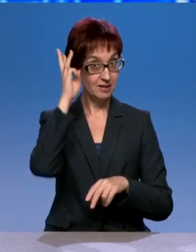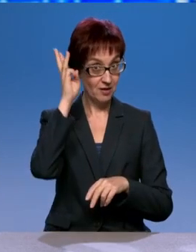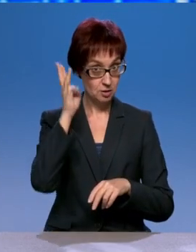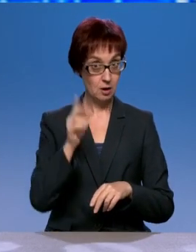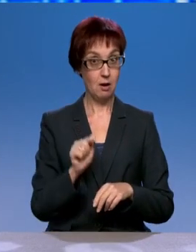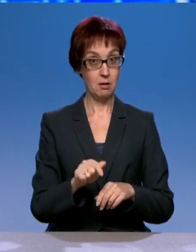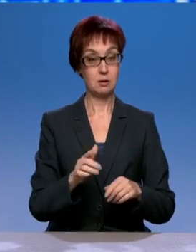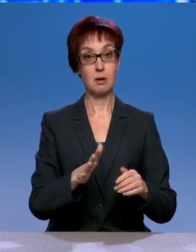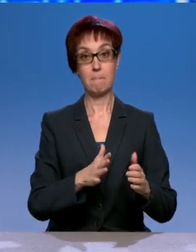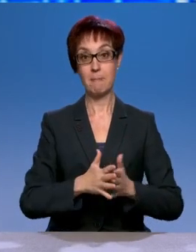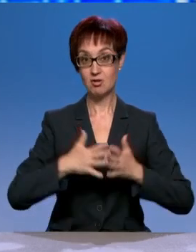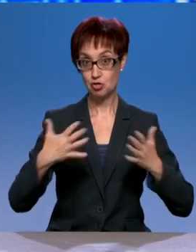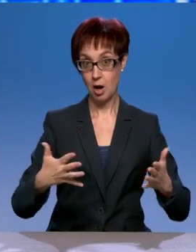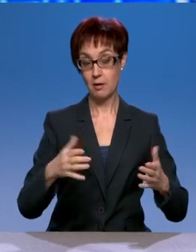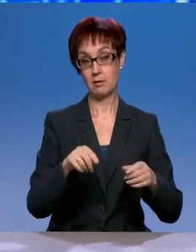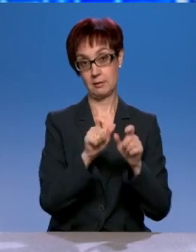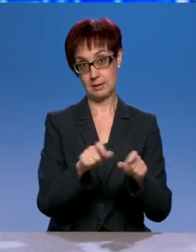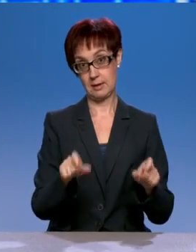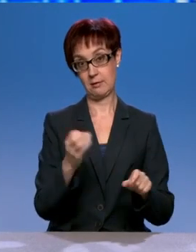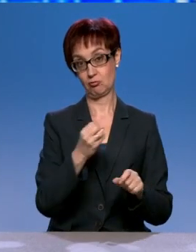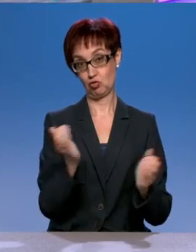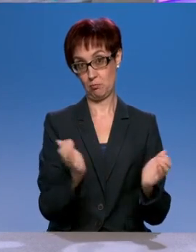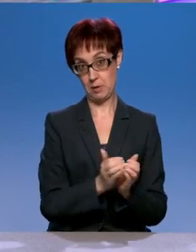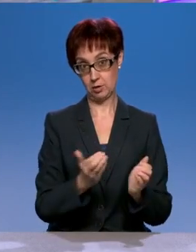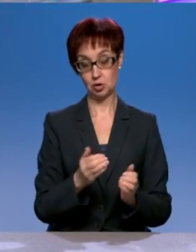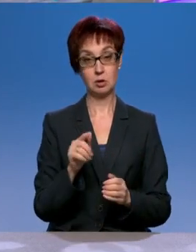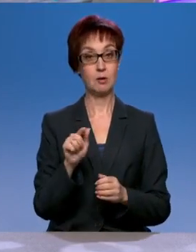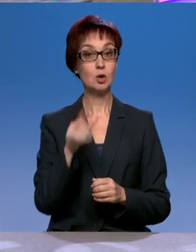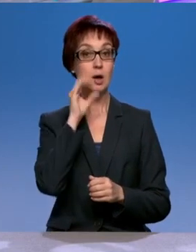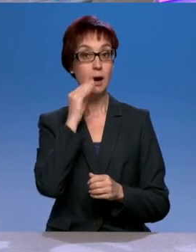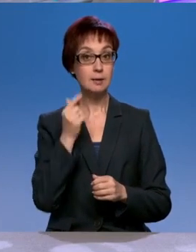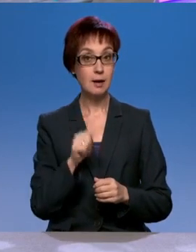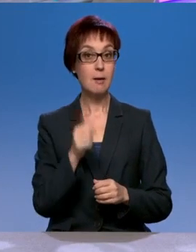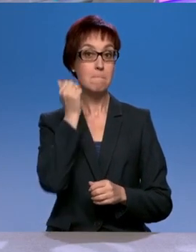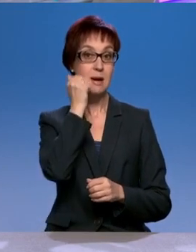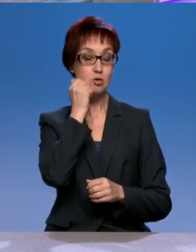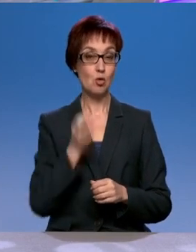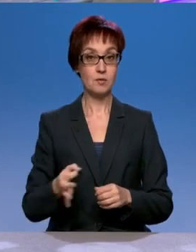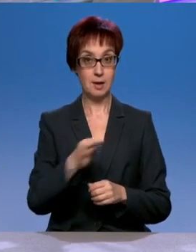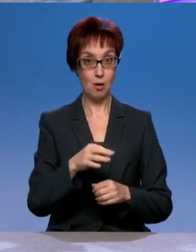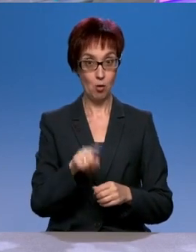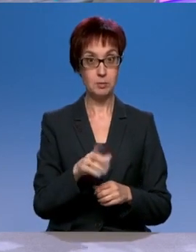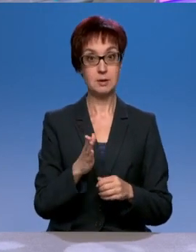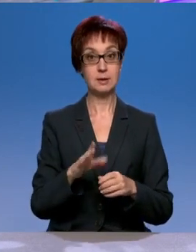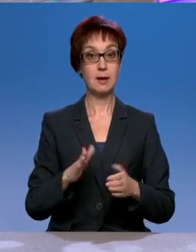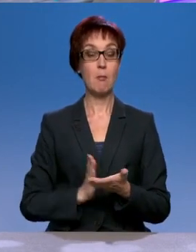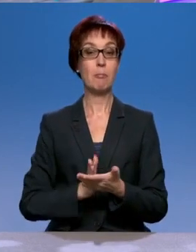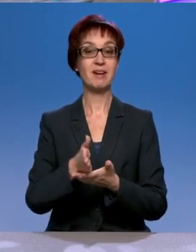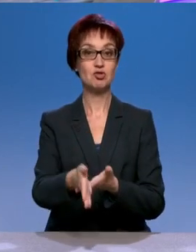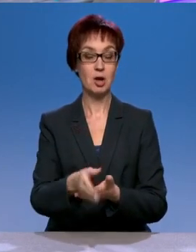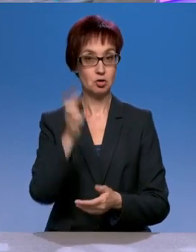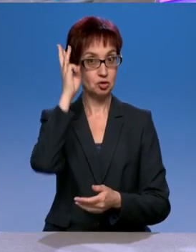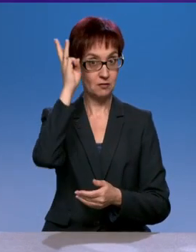раздел, он заметен, асфальт раздел, когда ты из Московской области въезжаешь, Тверскую область, Ярославскую область, ты как будто бы